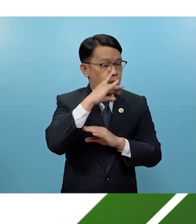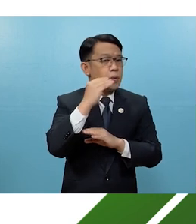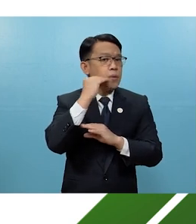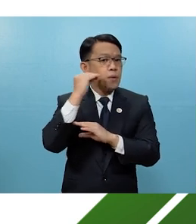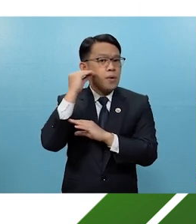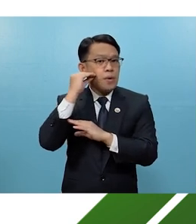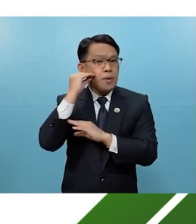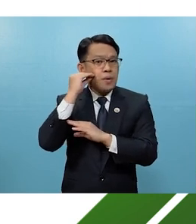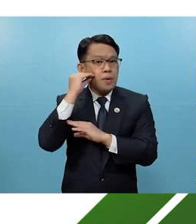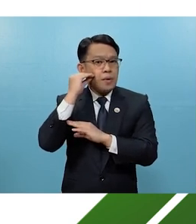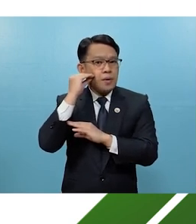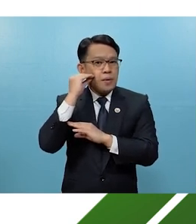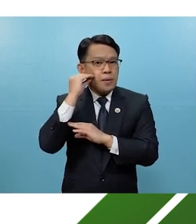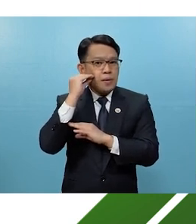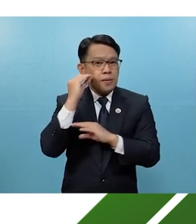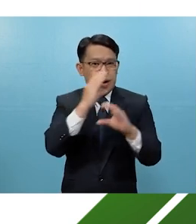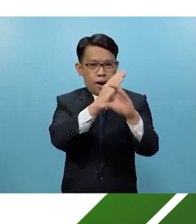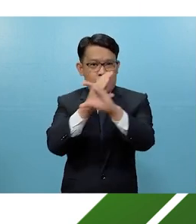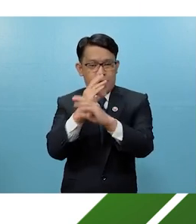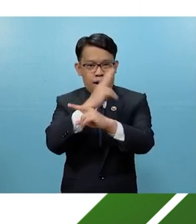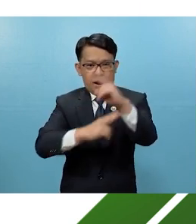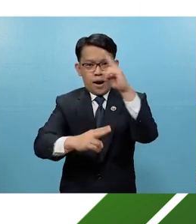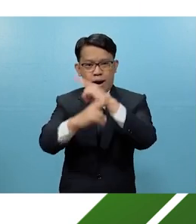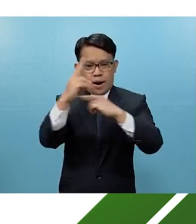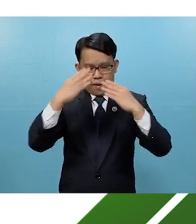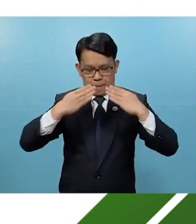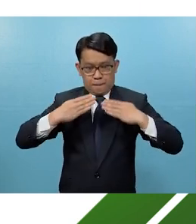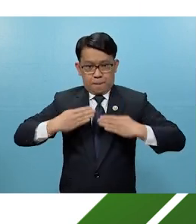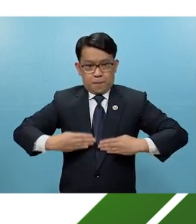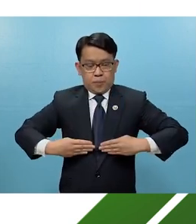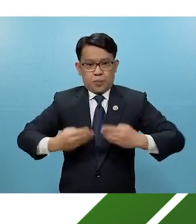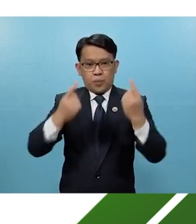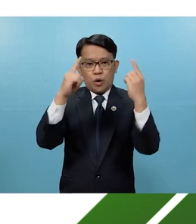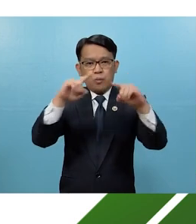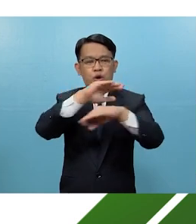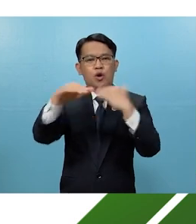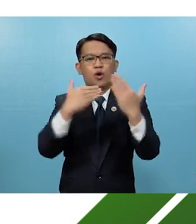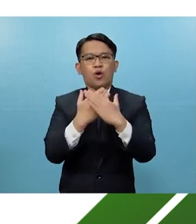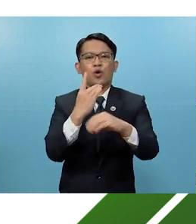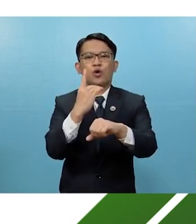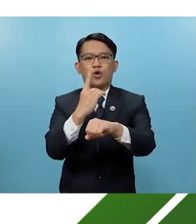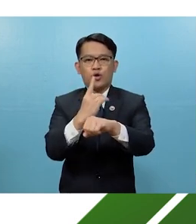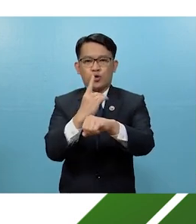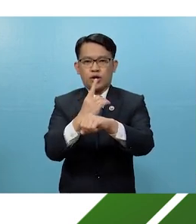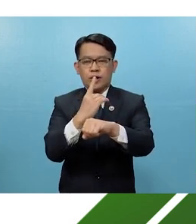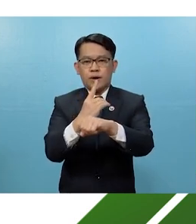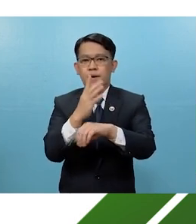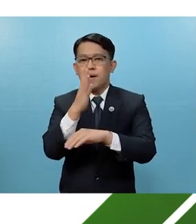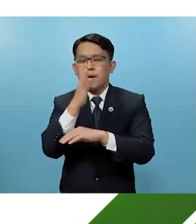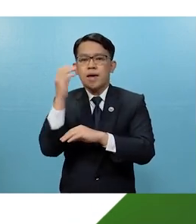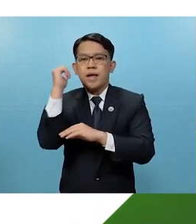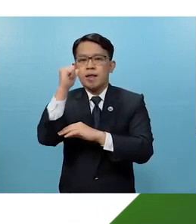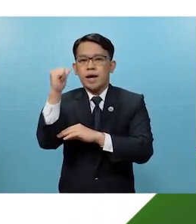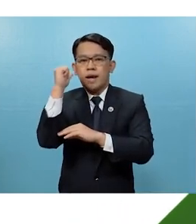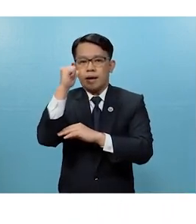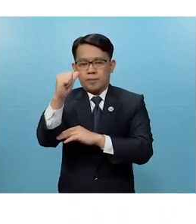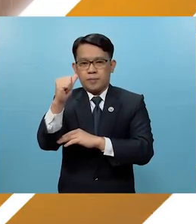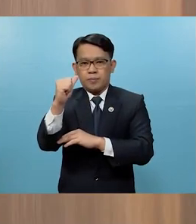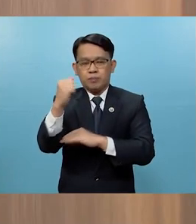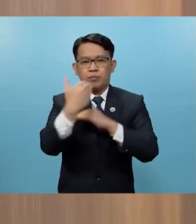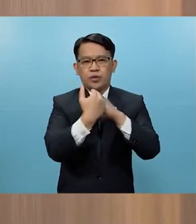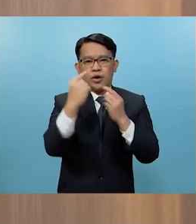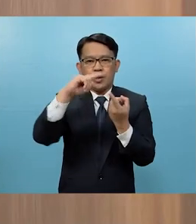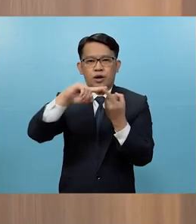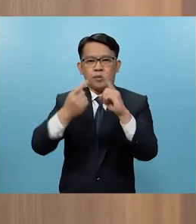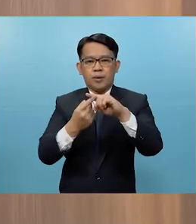Gayun may naiingatan ang kamay at katawan upang matupad ang lahat ng tungkulin niya araw-araw Mga